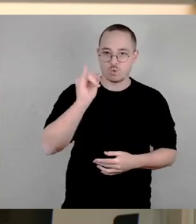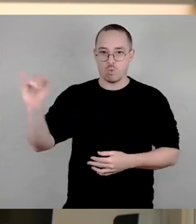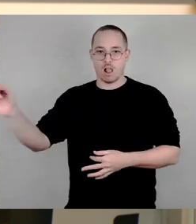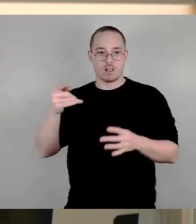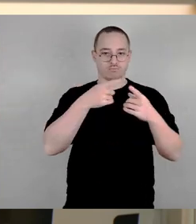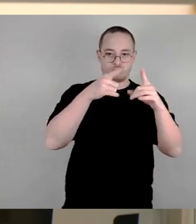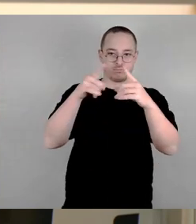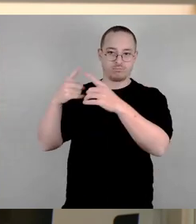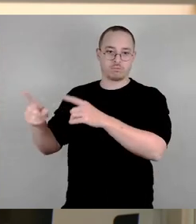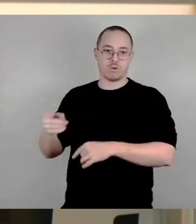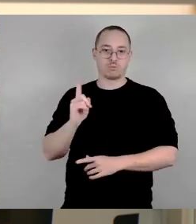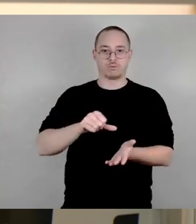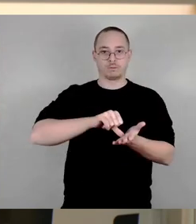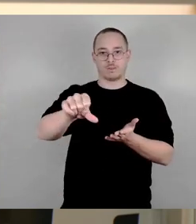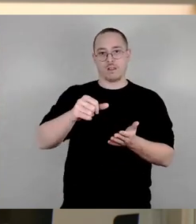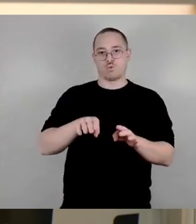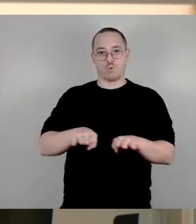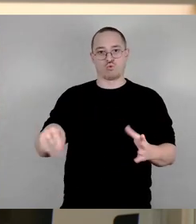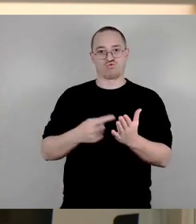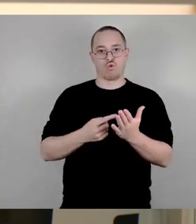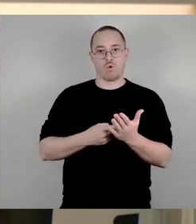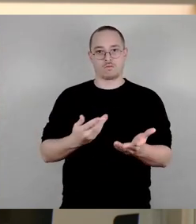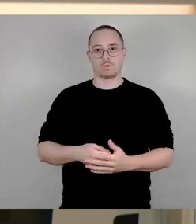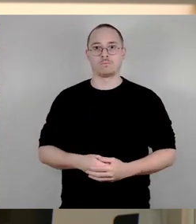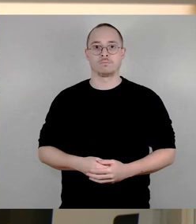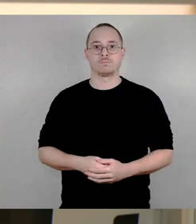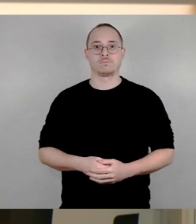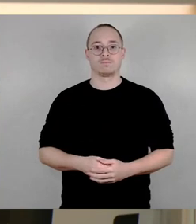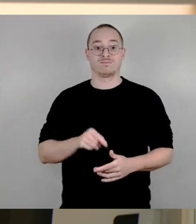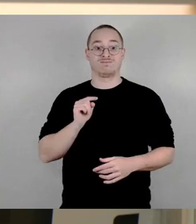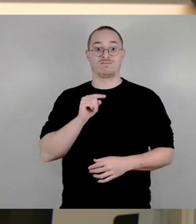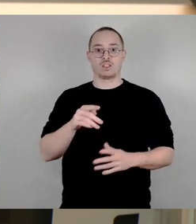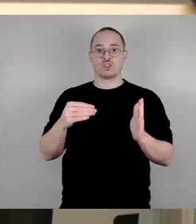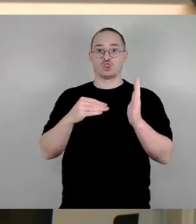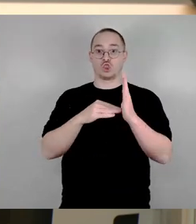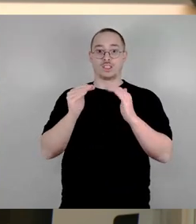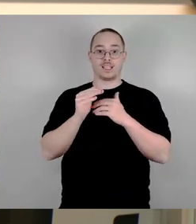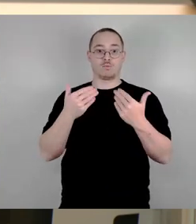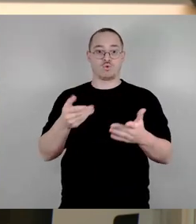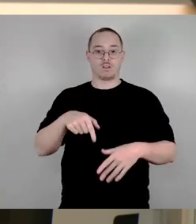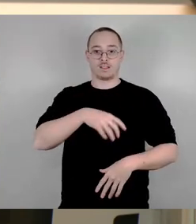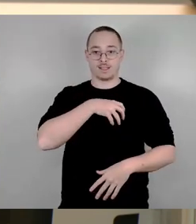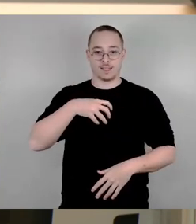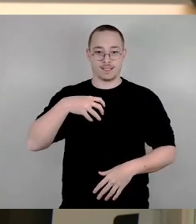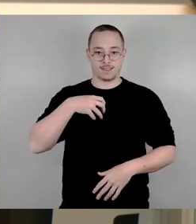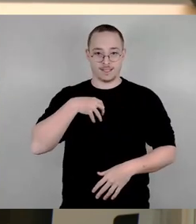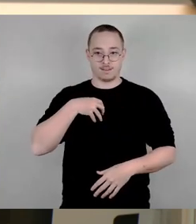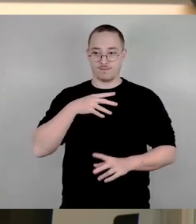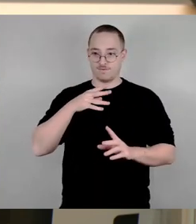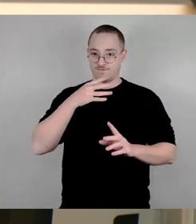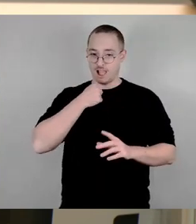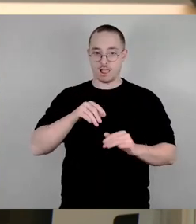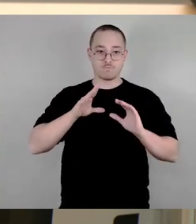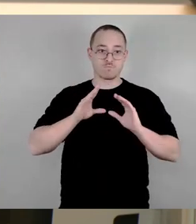Wenn man dieses System unverändert nach 2025 in Dresden anwenden würde, gäbe es eine massive